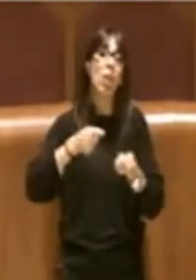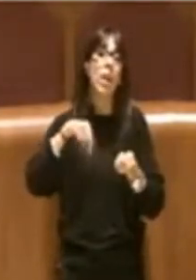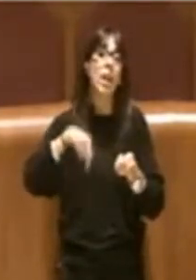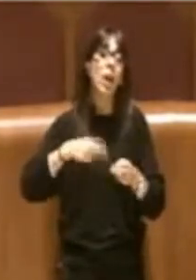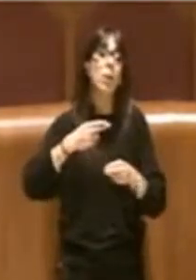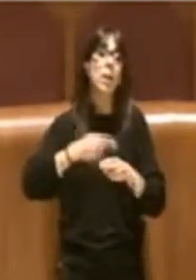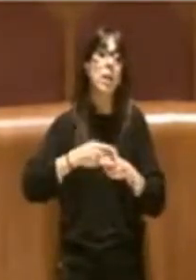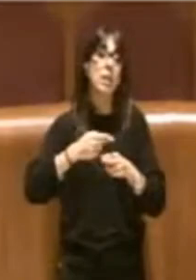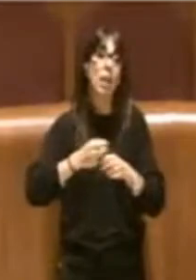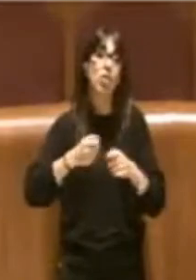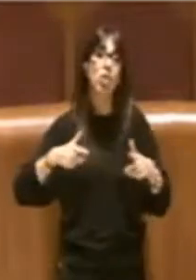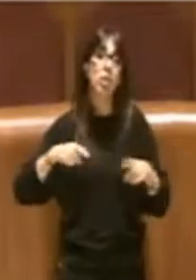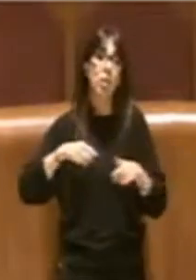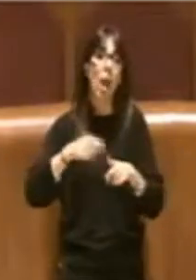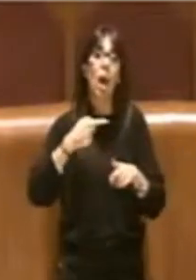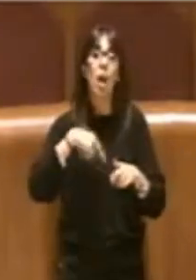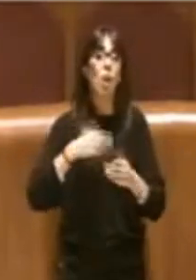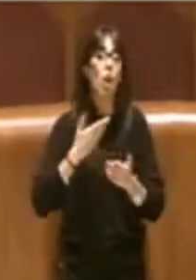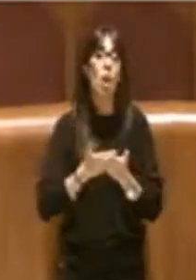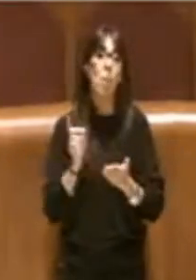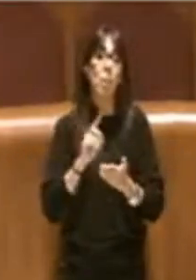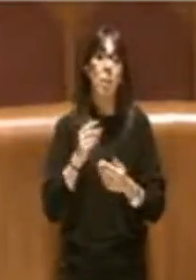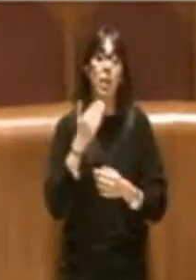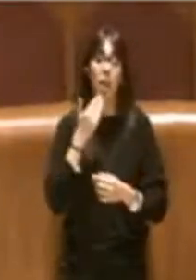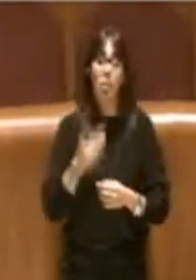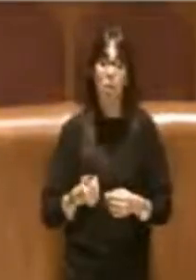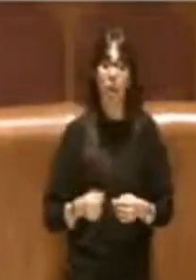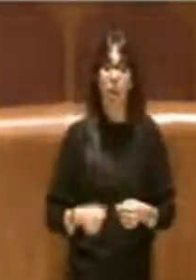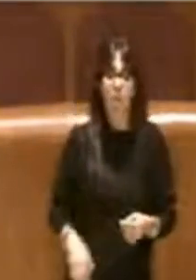città e noi non lo permetteremo. Grazie.